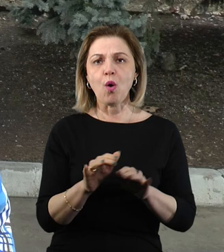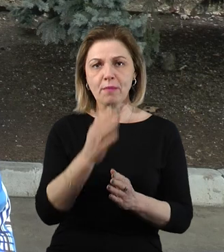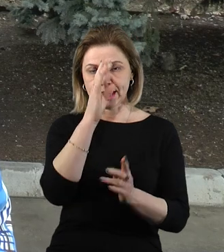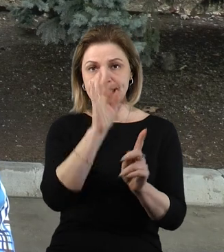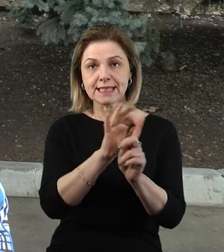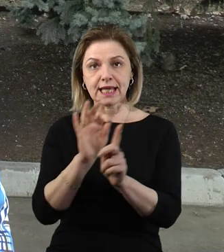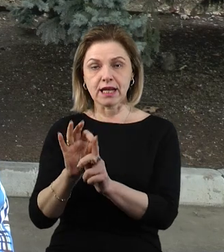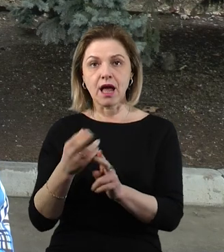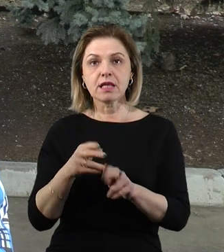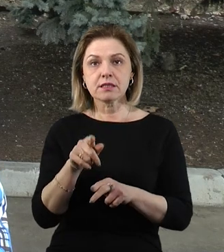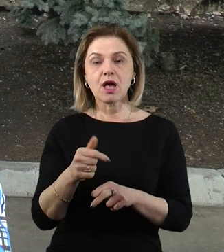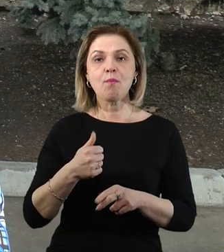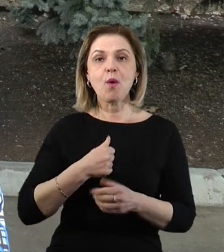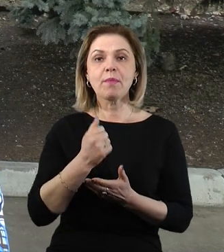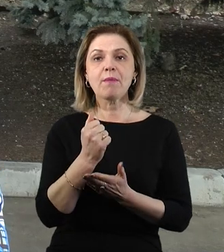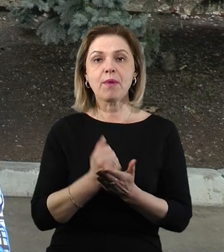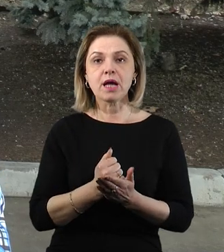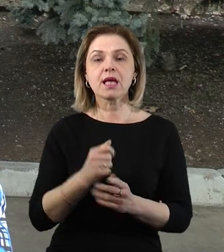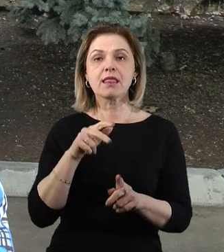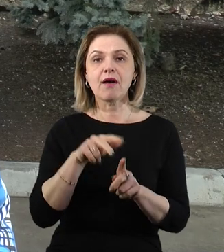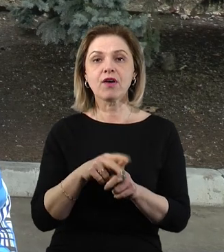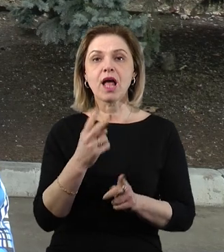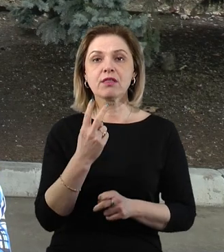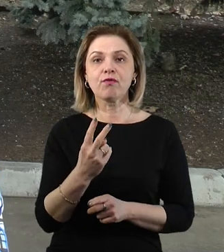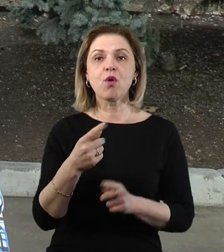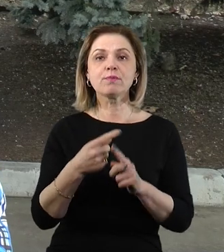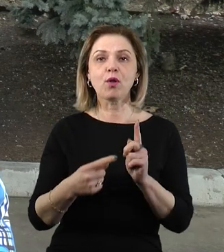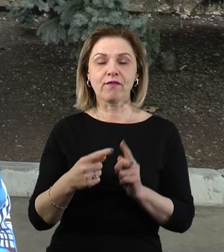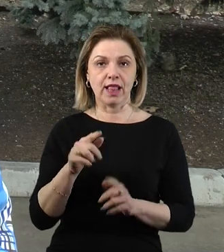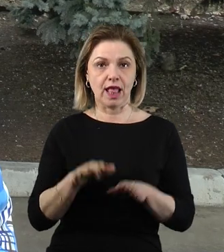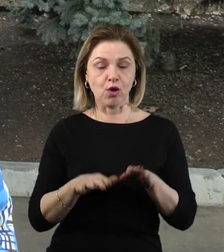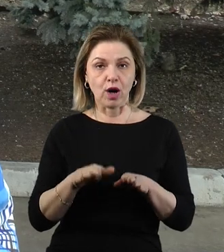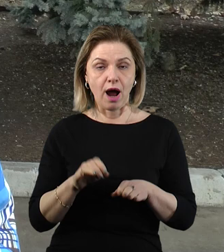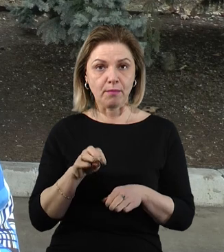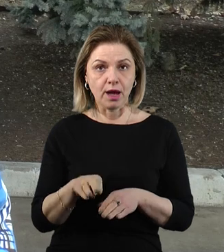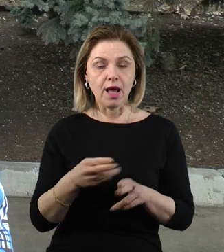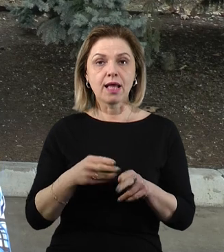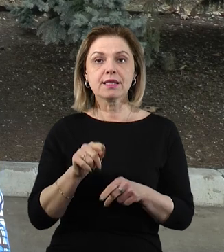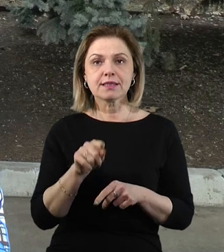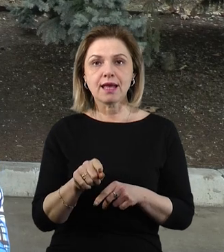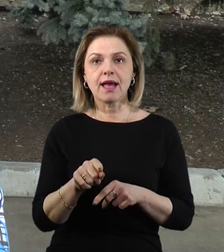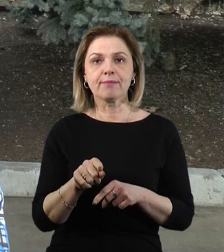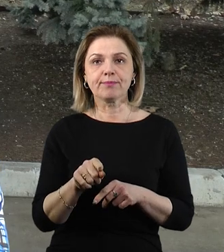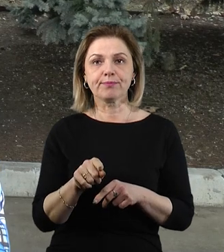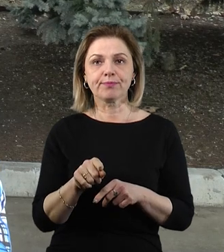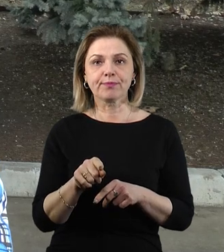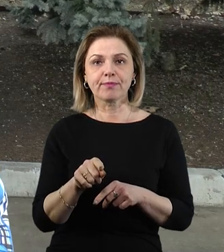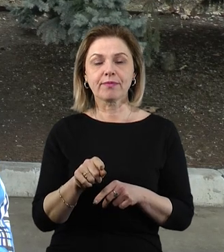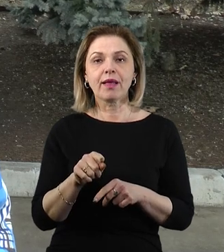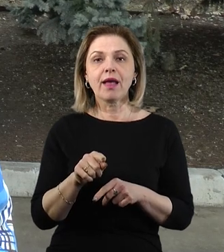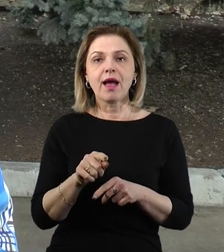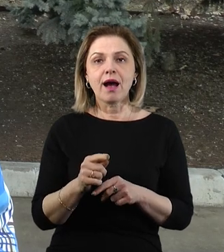це баражуючий боєприпас з навантаженням до 2,5 кілограм. Це чергова генерація